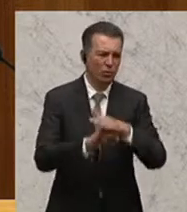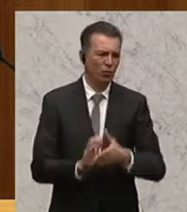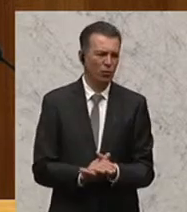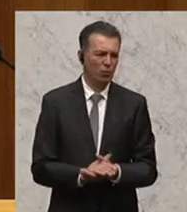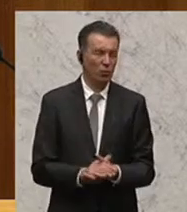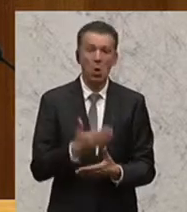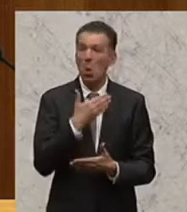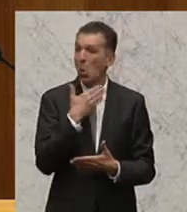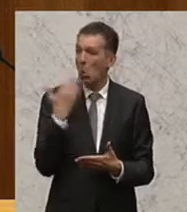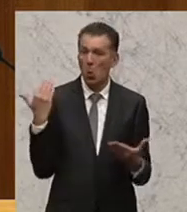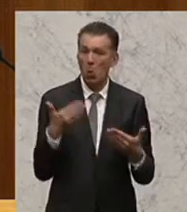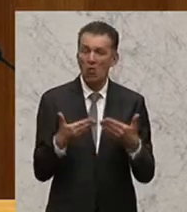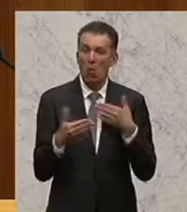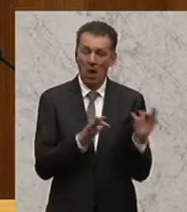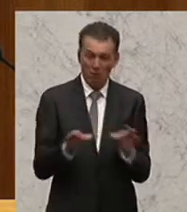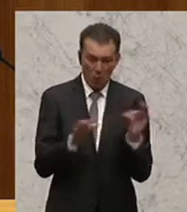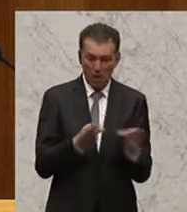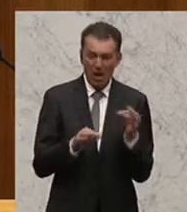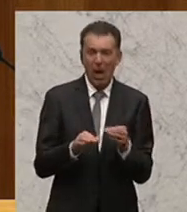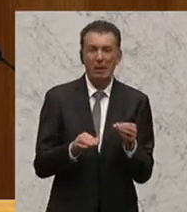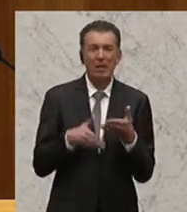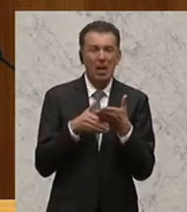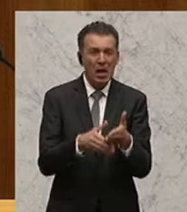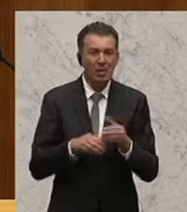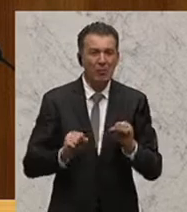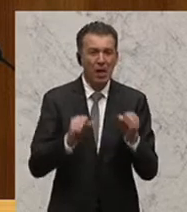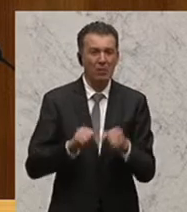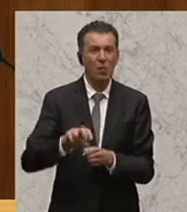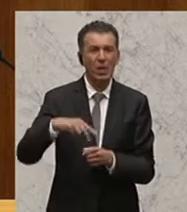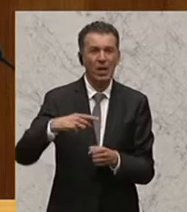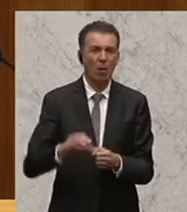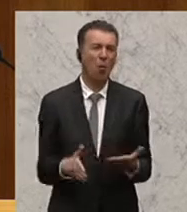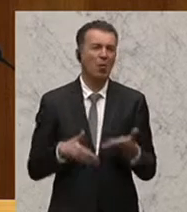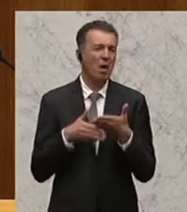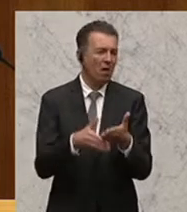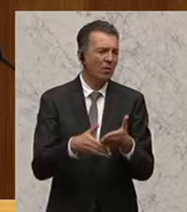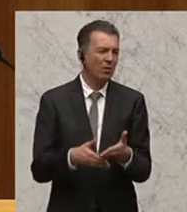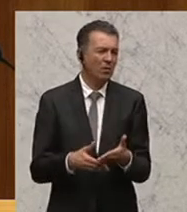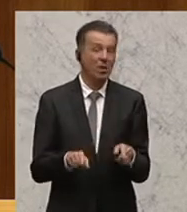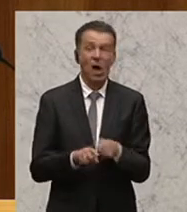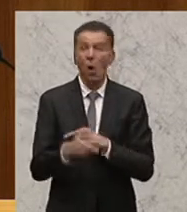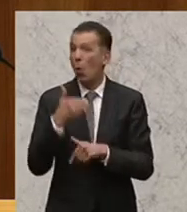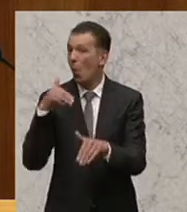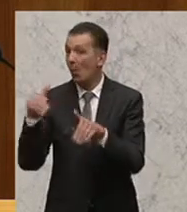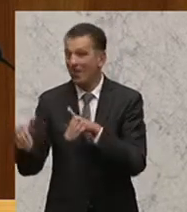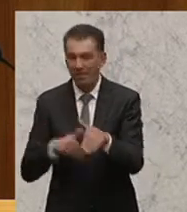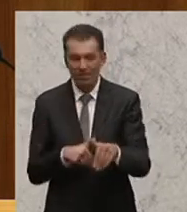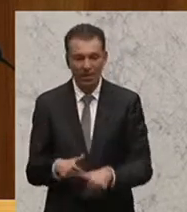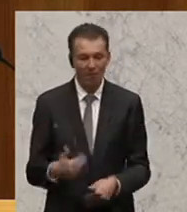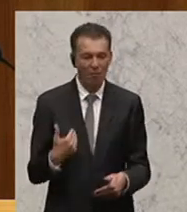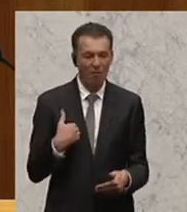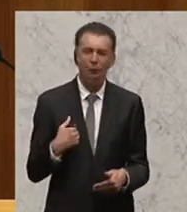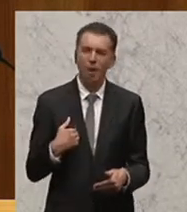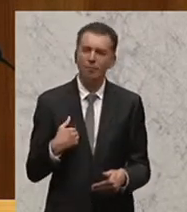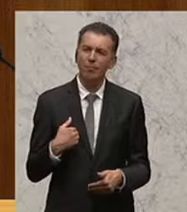konzertierte Hilfsaktion von NGOs oder Hilfseinrichtungen, geschweige denn natürlich nicht vom Ministerium, sondern es waren